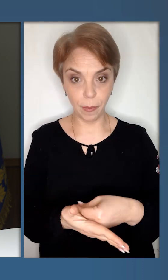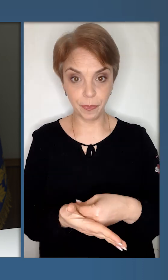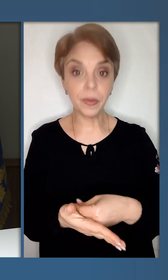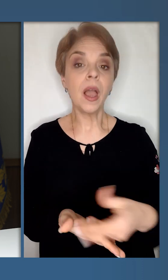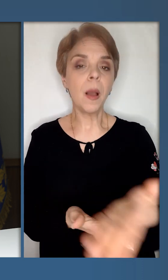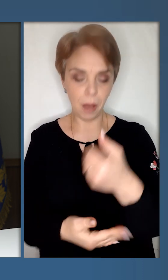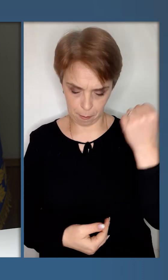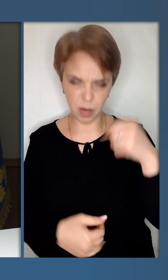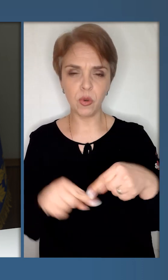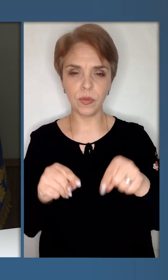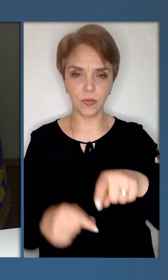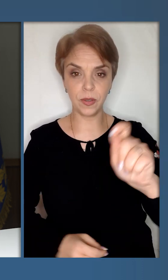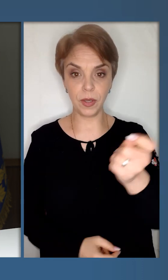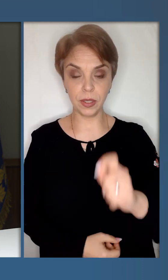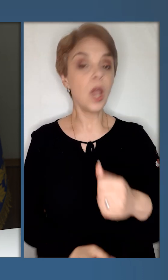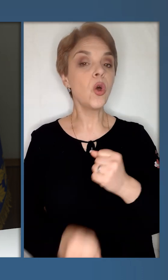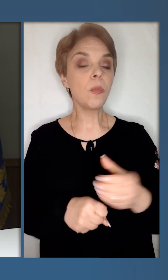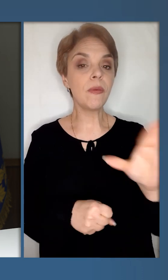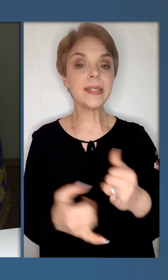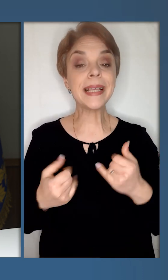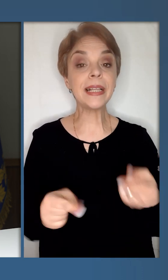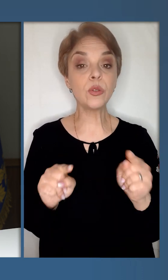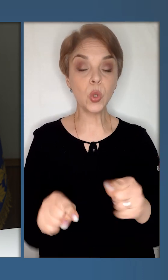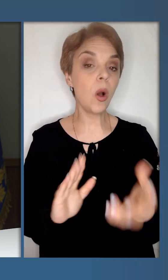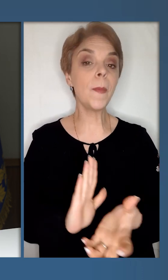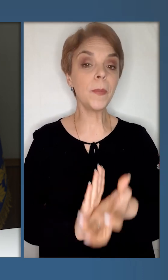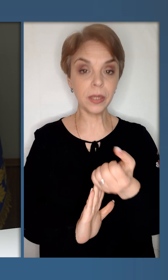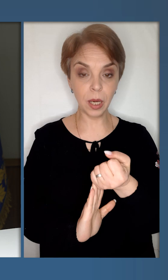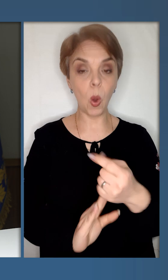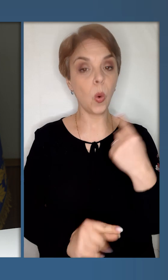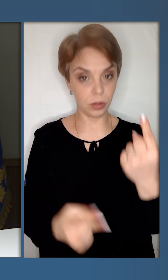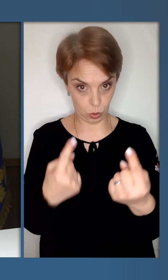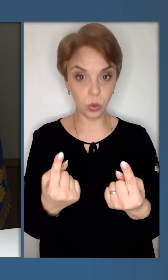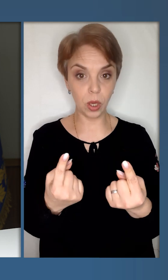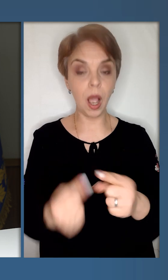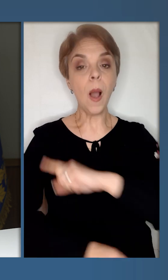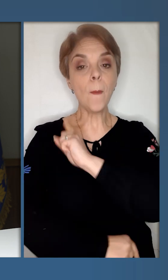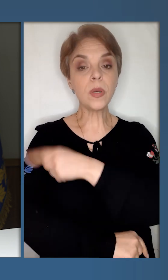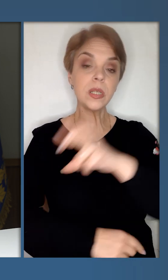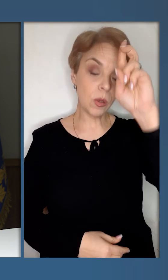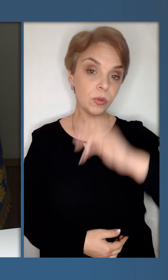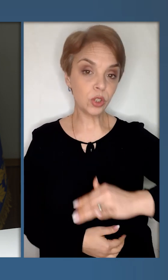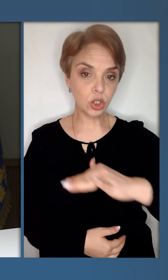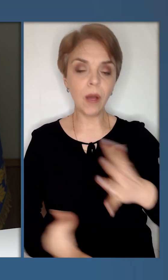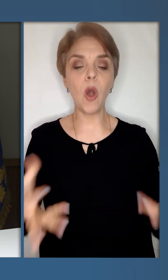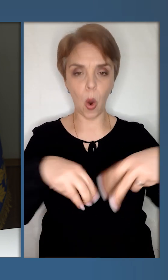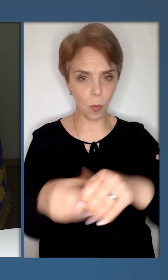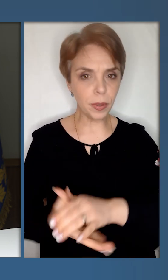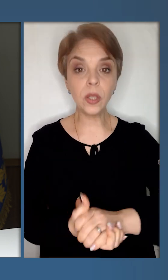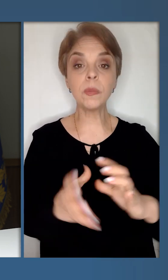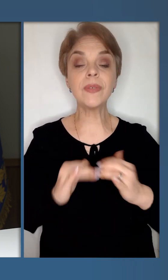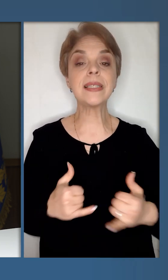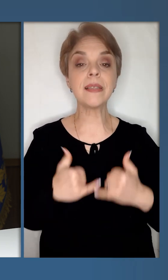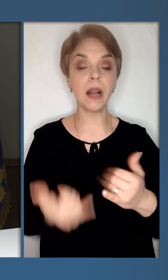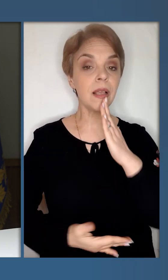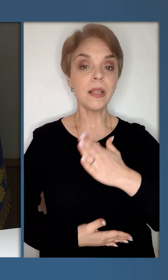Ми переможемо в цій війні, робимо все для цього, підтримуємо одне одного, посилюємо державу, об'єднуємо